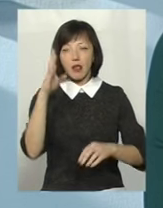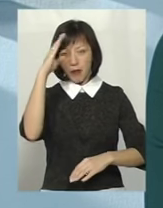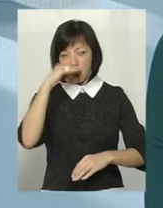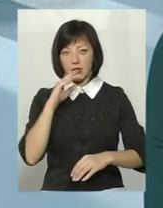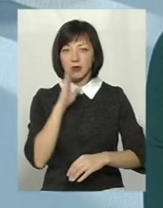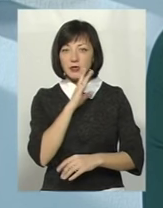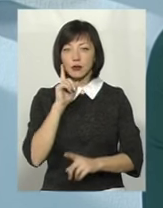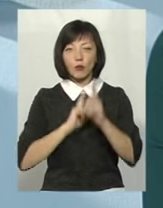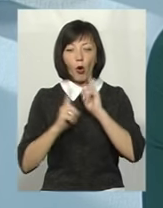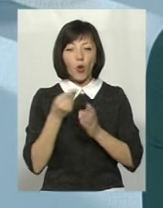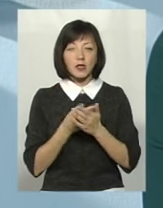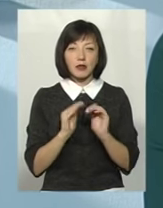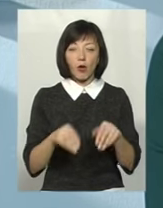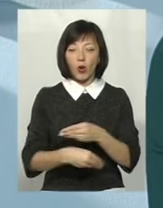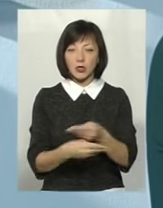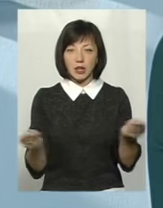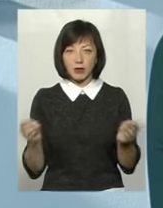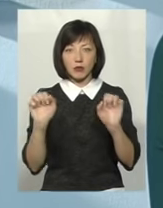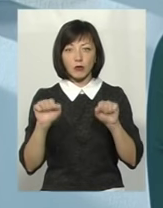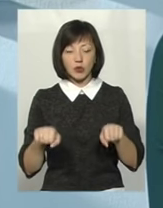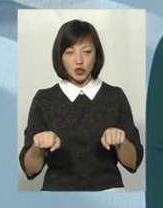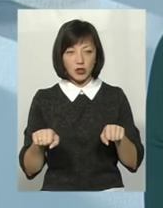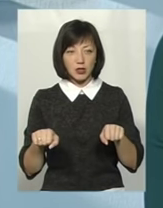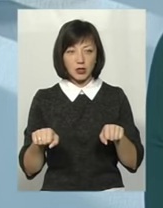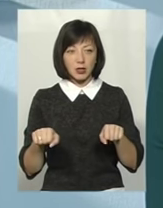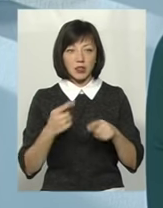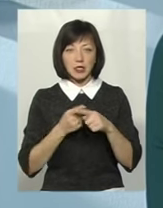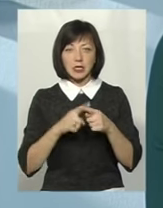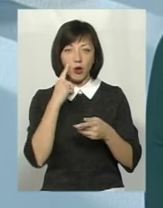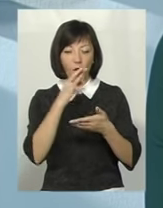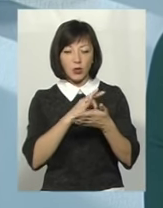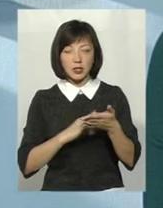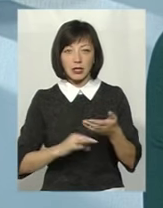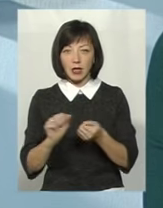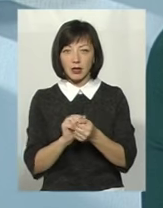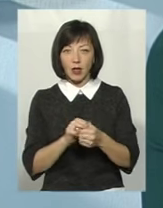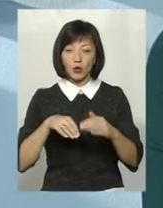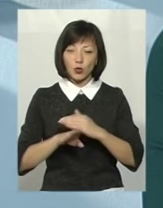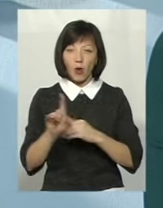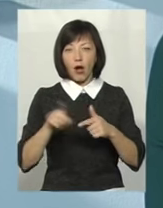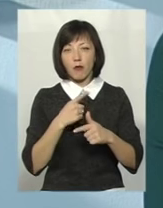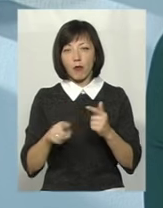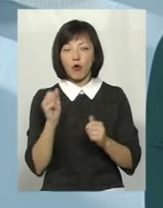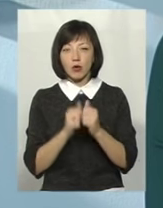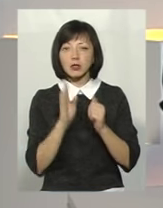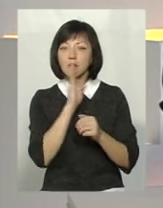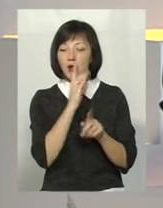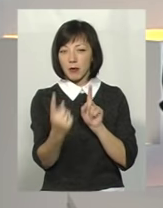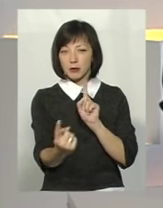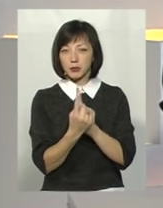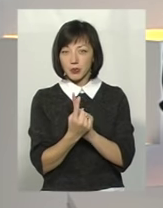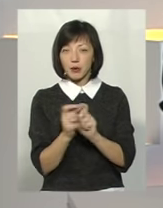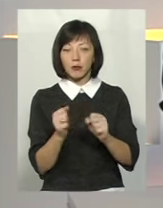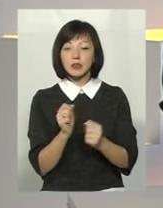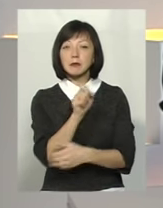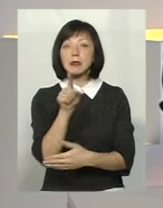оцінювання дітей. Можна роздати батькам ці оцінки на листочку роздрукованому, або кожна мама може підійти і особисто